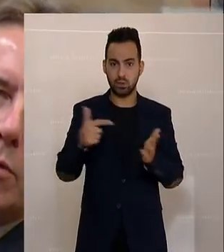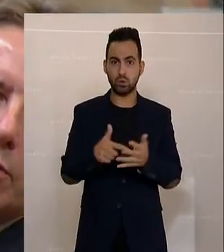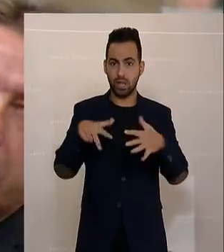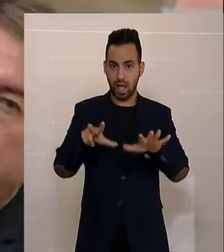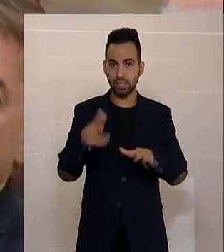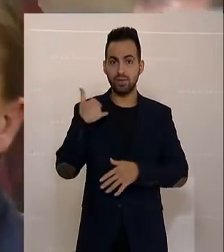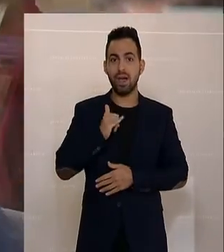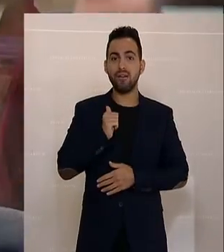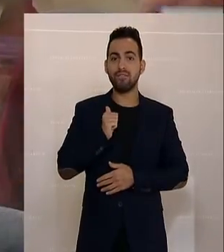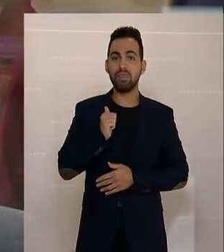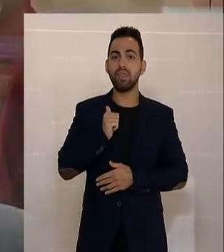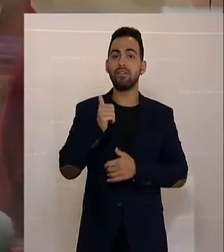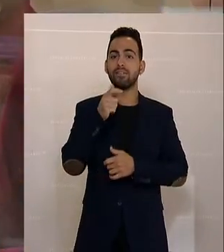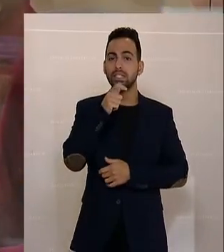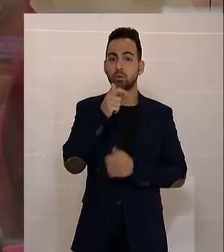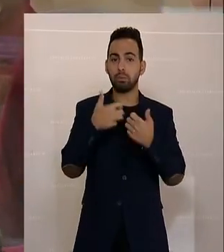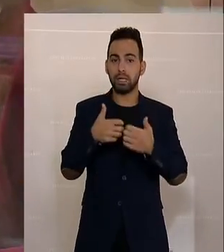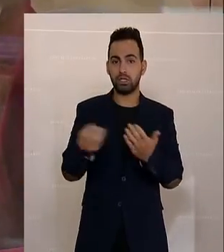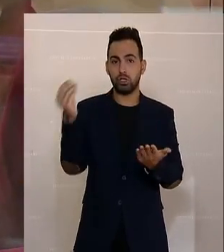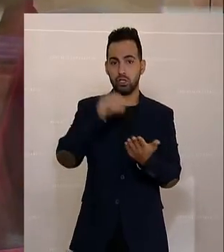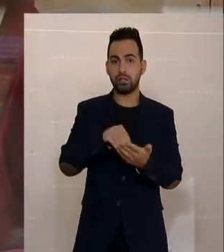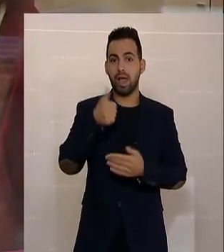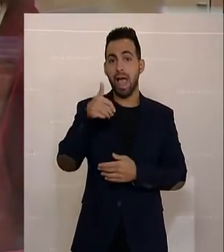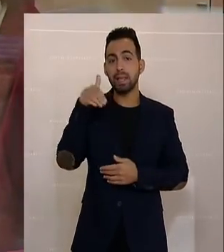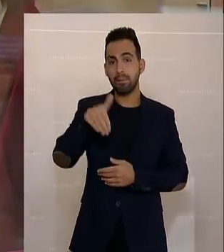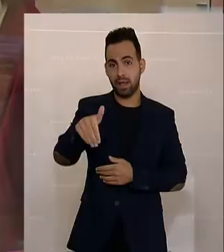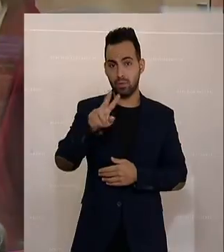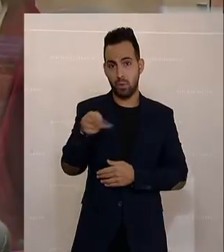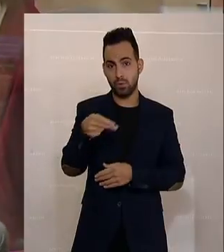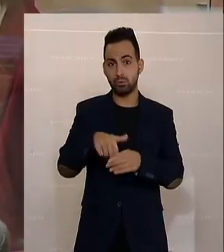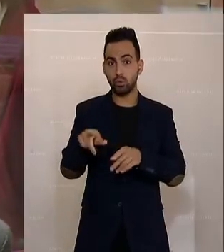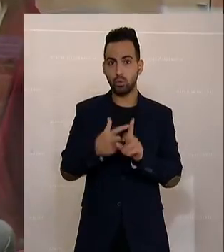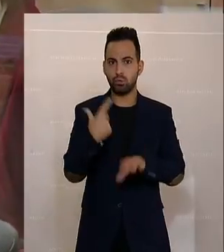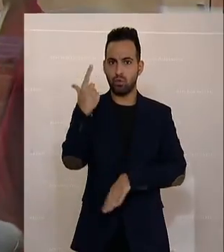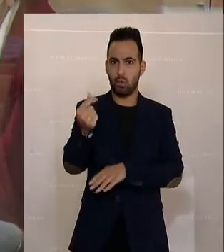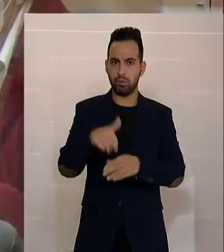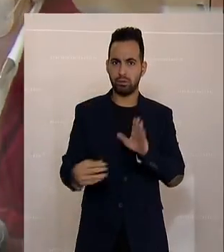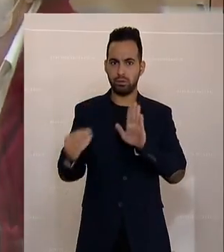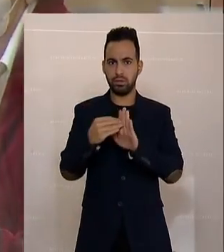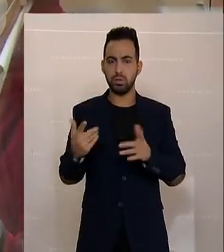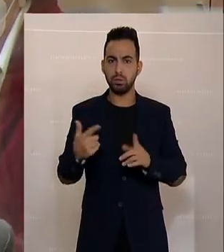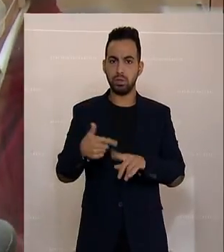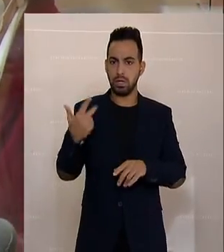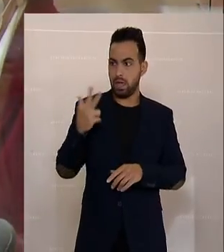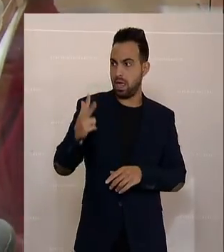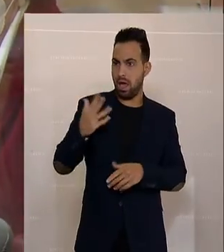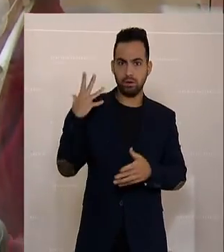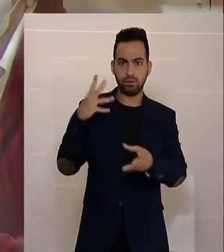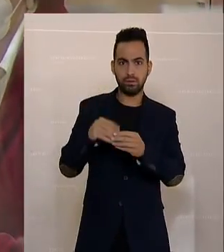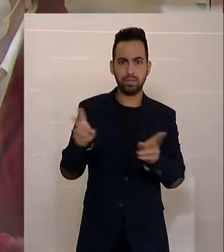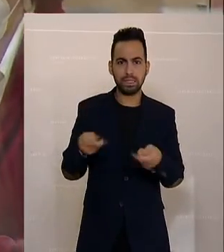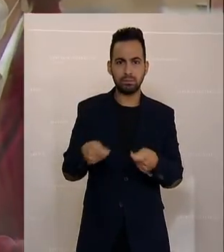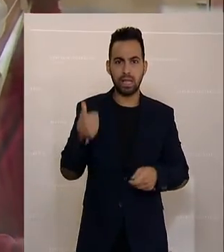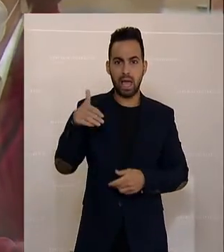letzte Wanderversicherungsbericht, da ist ganz klar drin, das war 1 Milliarde, das heißt, du hast verdoppelt auf 2 Milliarden. Und in den letzten 3 Jahren kann das keine